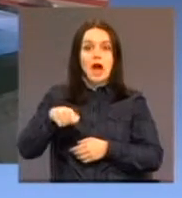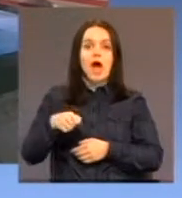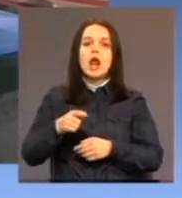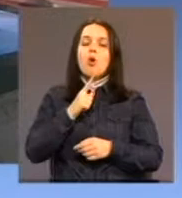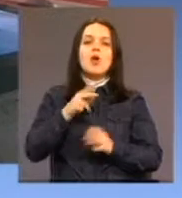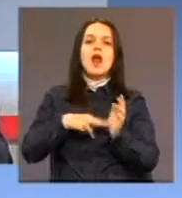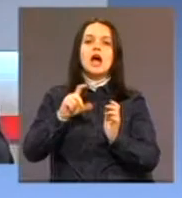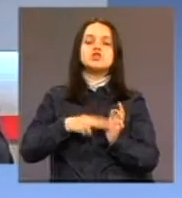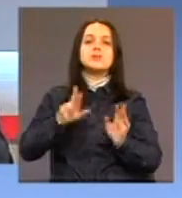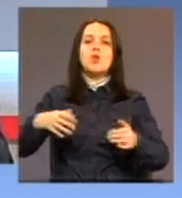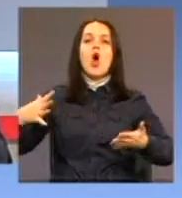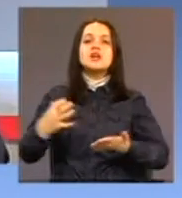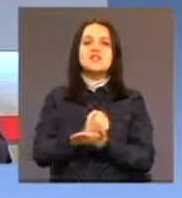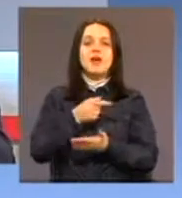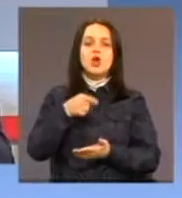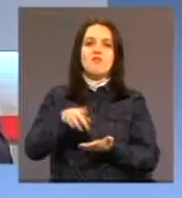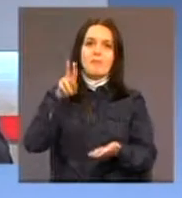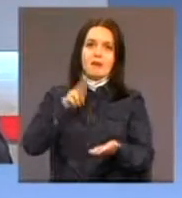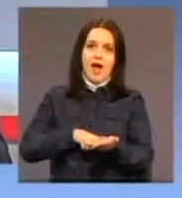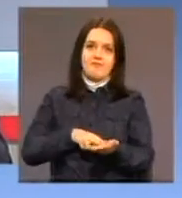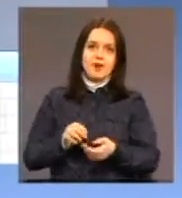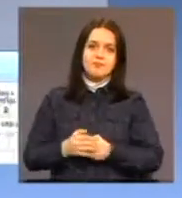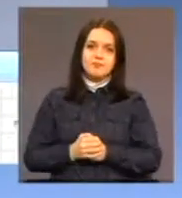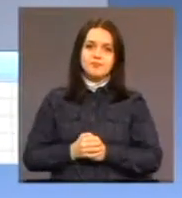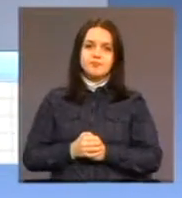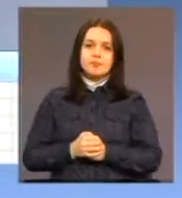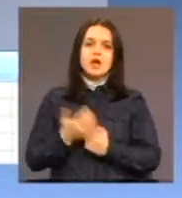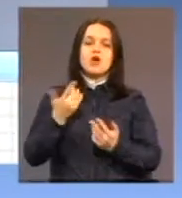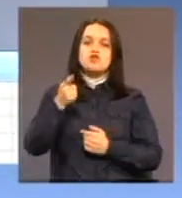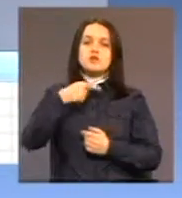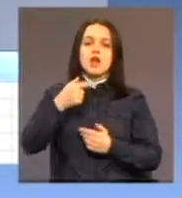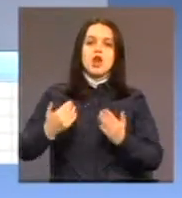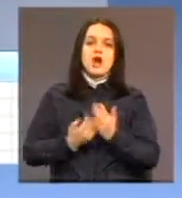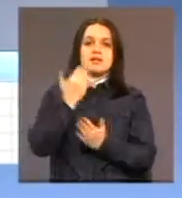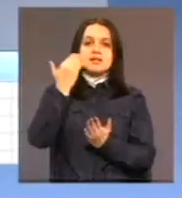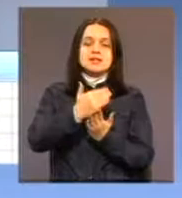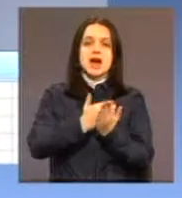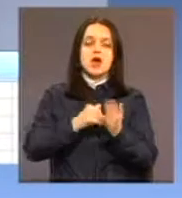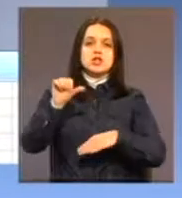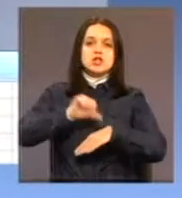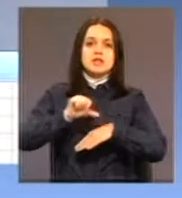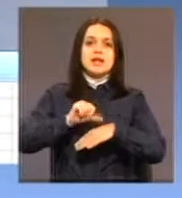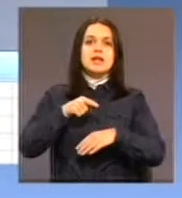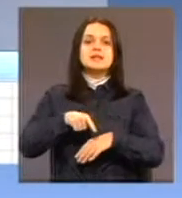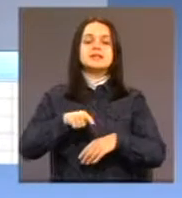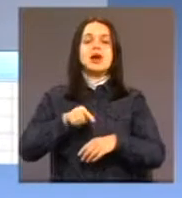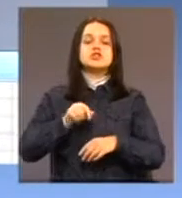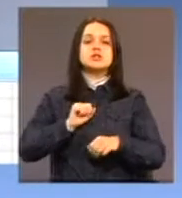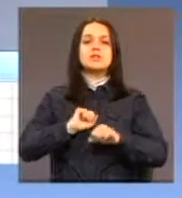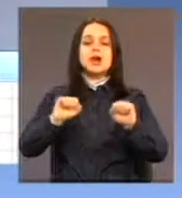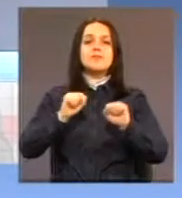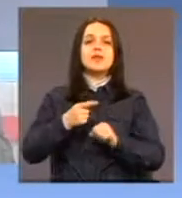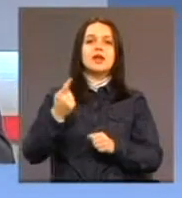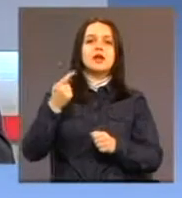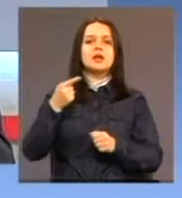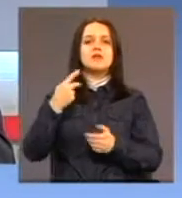stvariti? Evo upravo, kao što smo vidjeli iz priloga, novi zakon o socijalnoj zaštiti koji je usvojeni 2012. godine, donaju